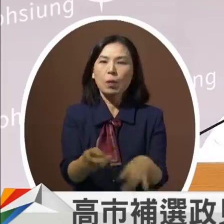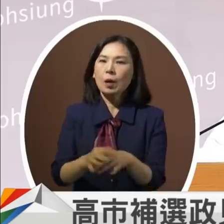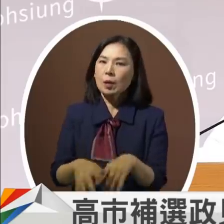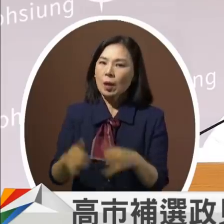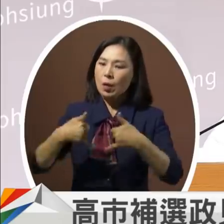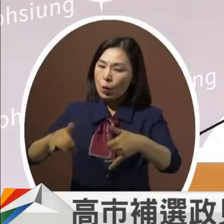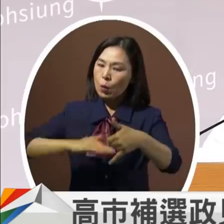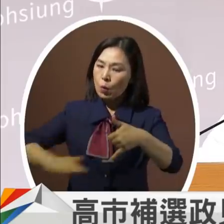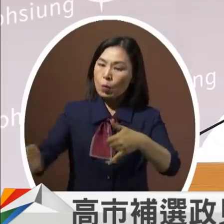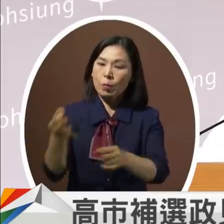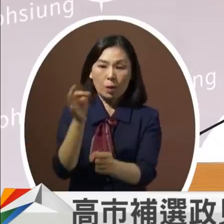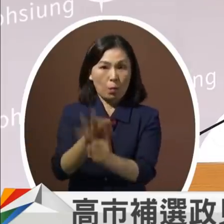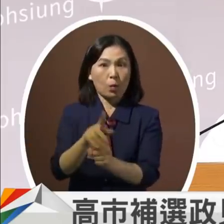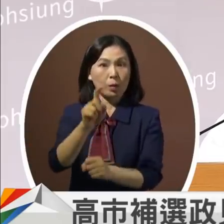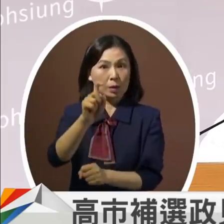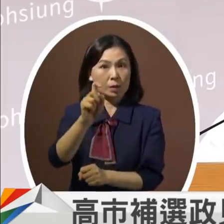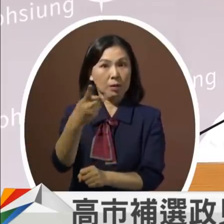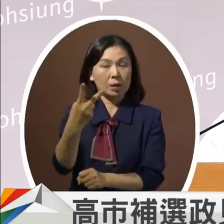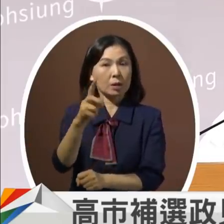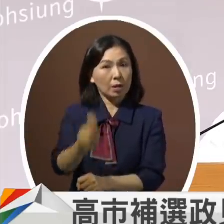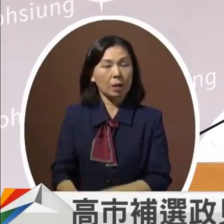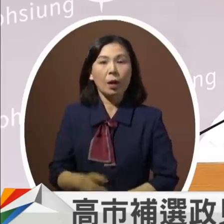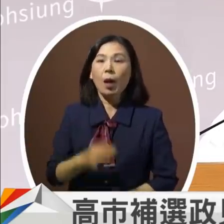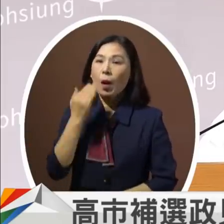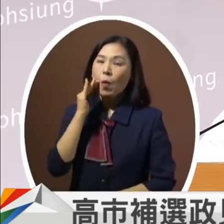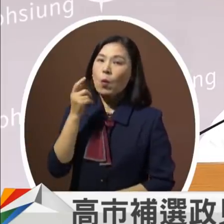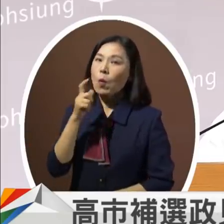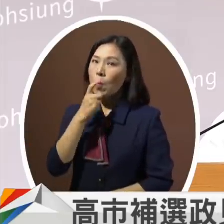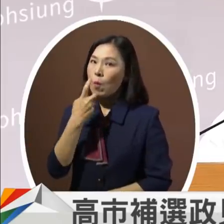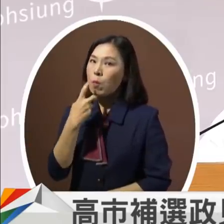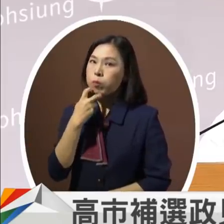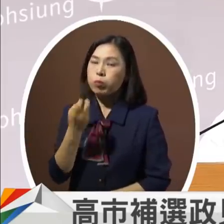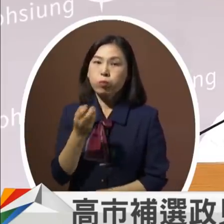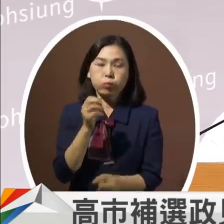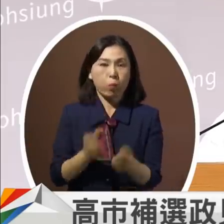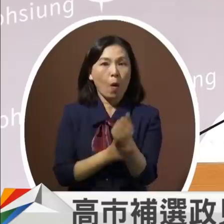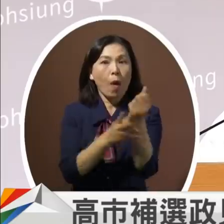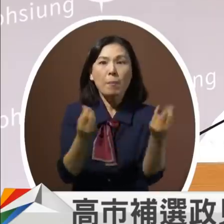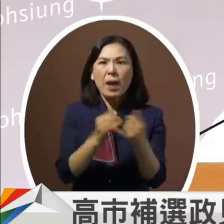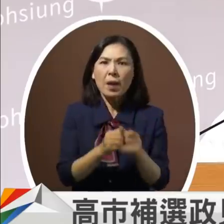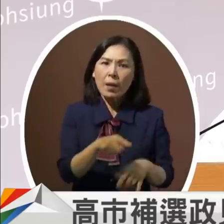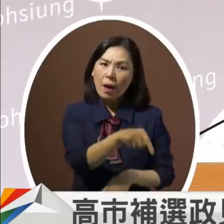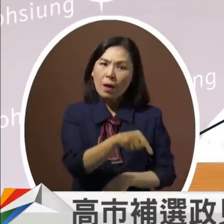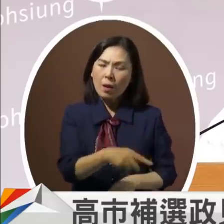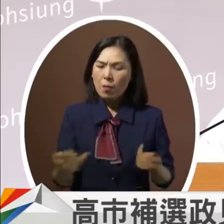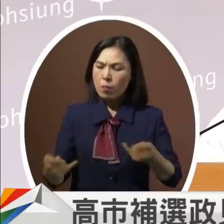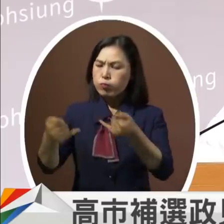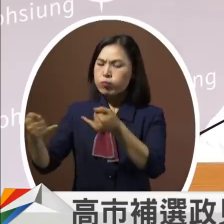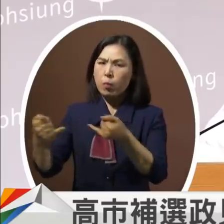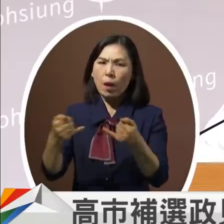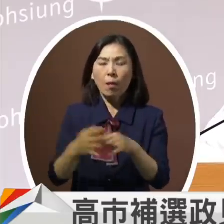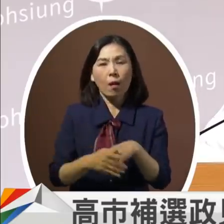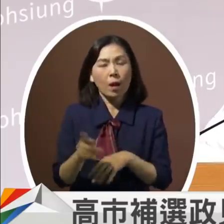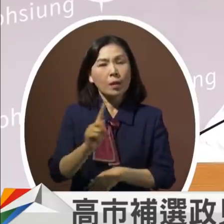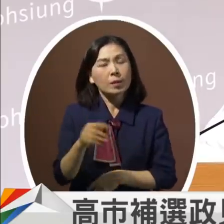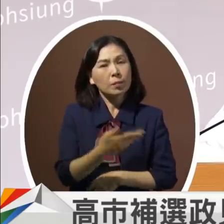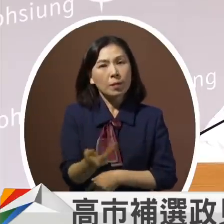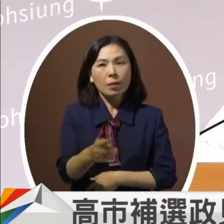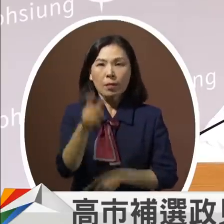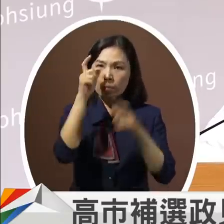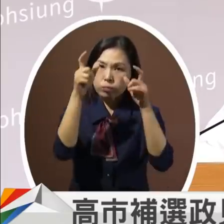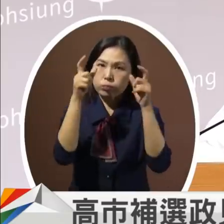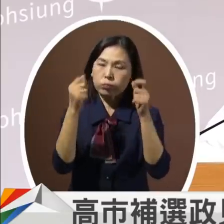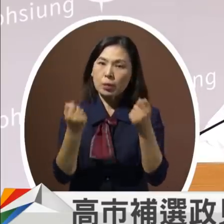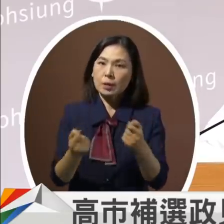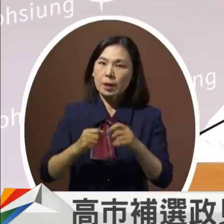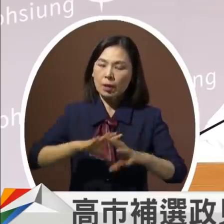补助了12亿元假如中央没有支持跟中央以合作代替对抗怎么样让我们的高雄能够在这一波